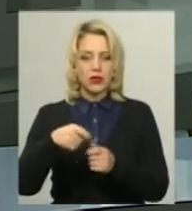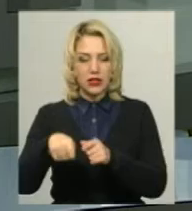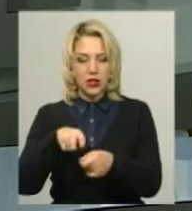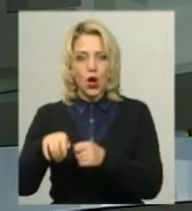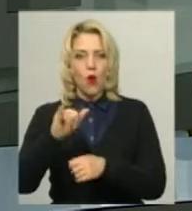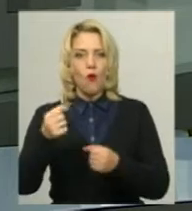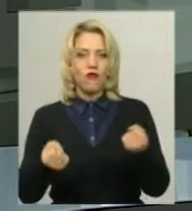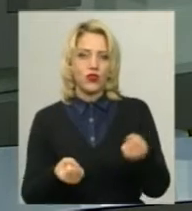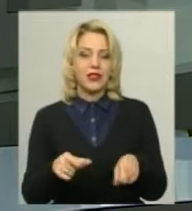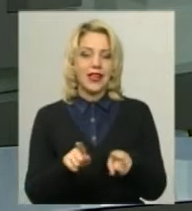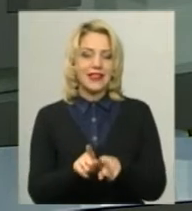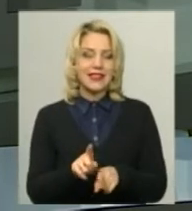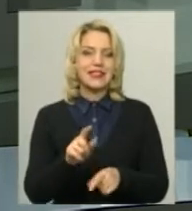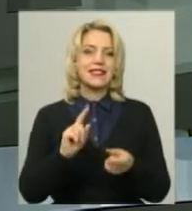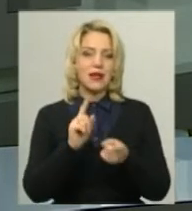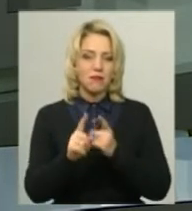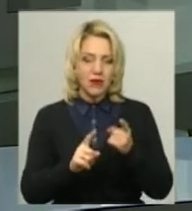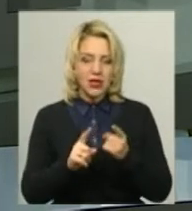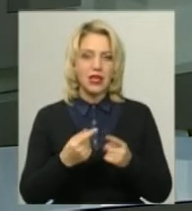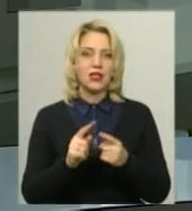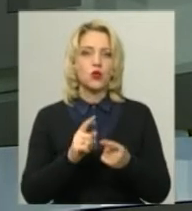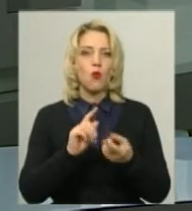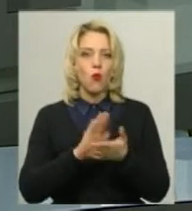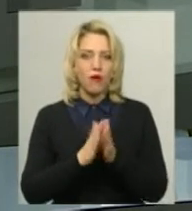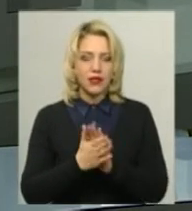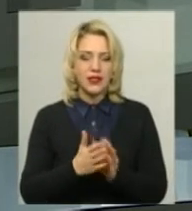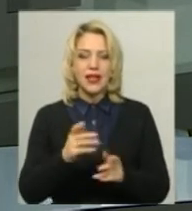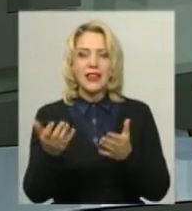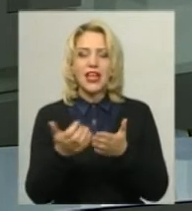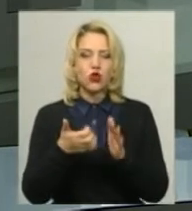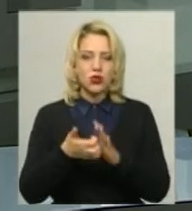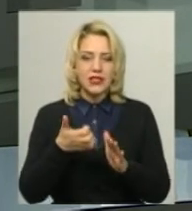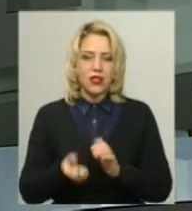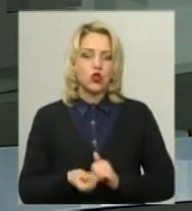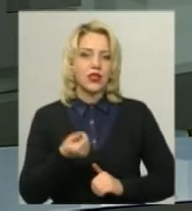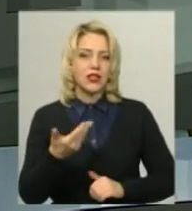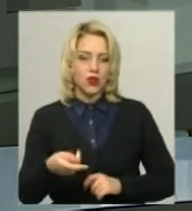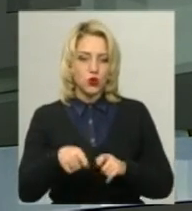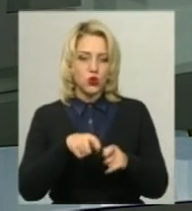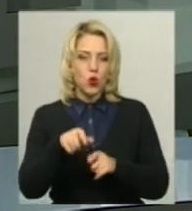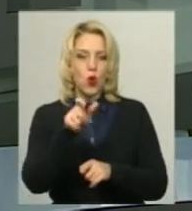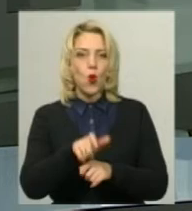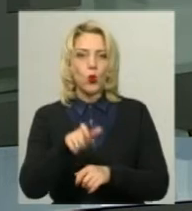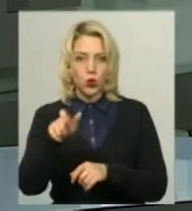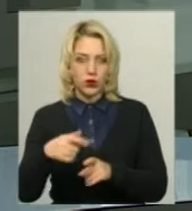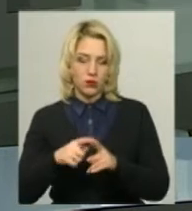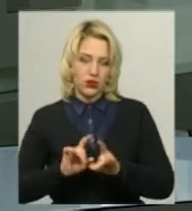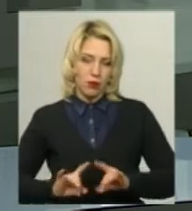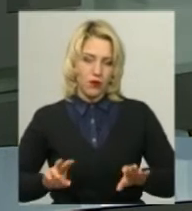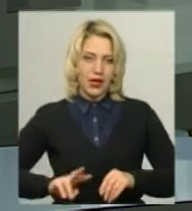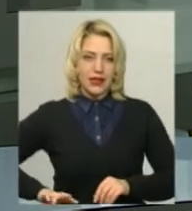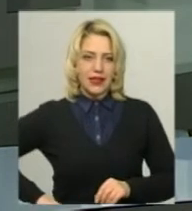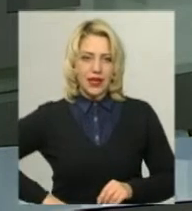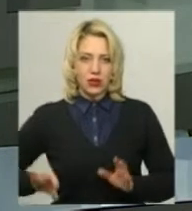Такі зміни у громадському транспорті зумовлені недостатньою кількостю кондукторів. Про це повідомив директор Хмельницького комунального підприємства